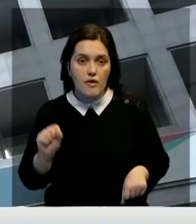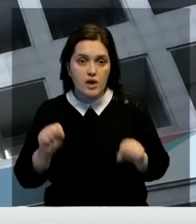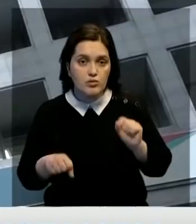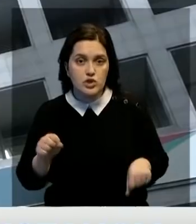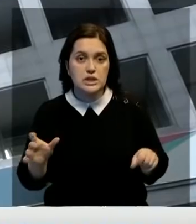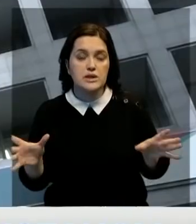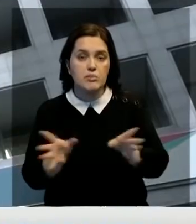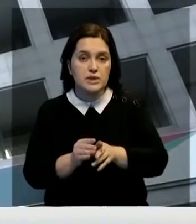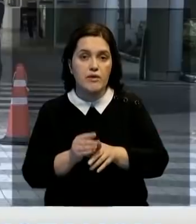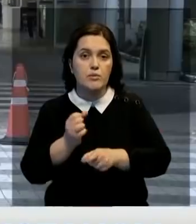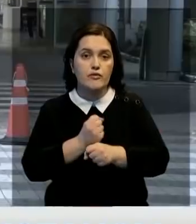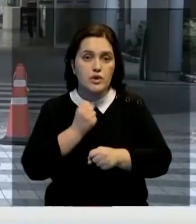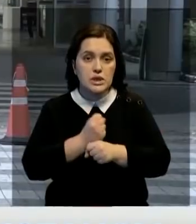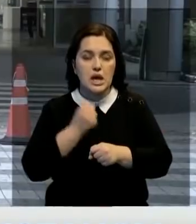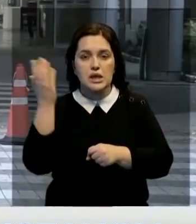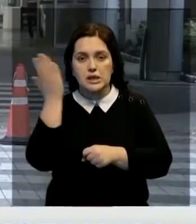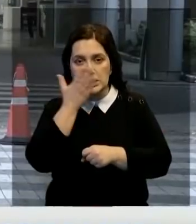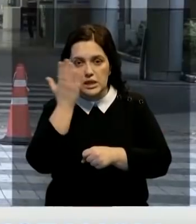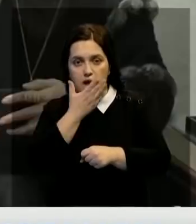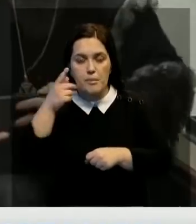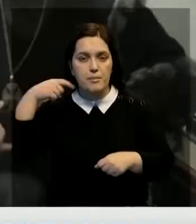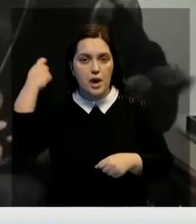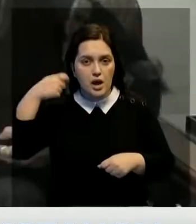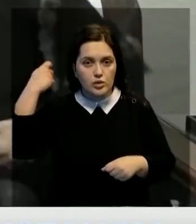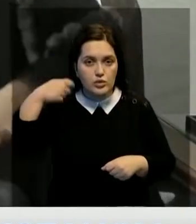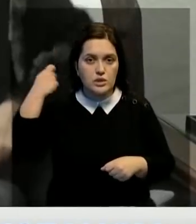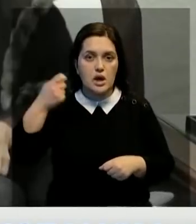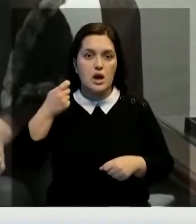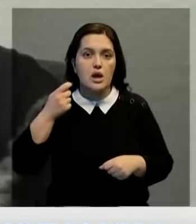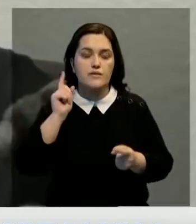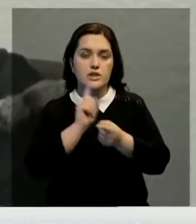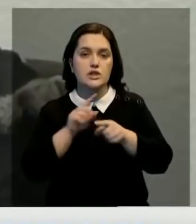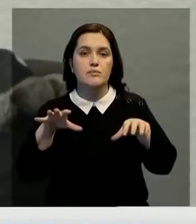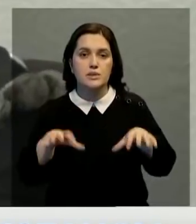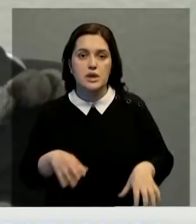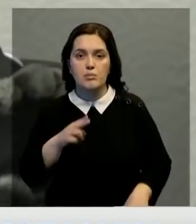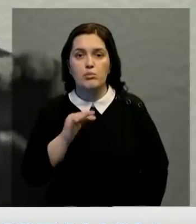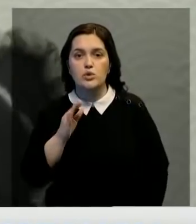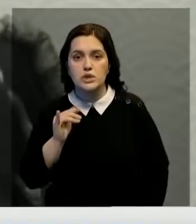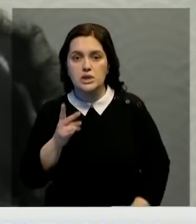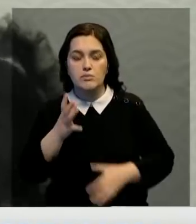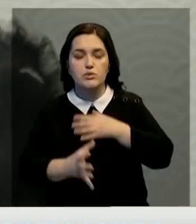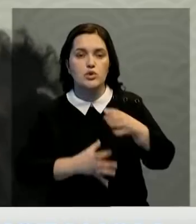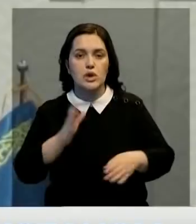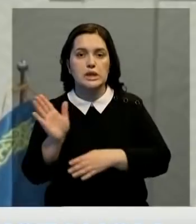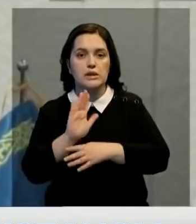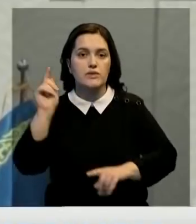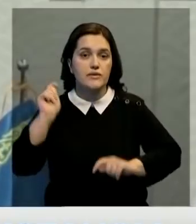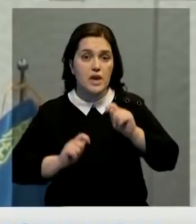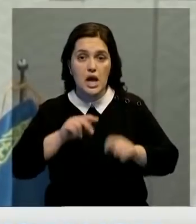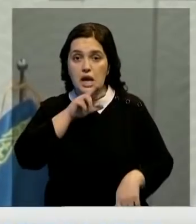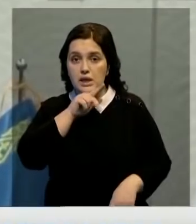Возможности совместного производства кинопродукции рассматривались на встрече с председателем Пусанского международного